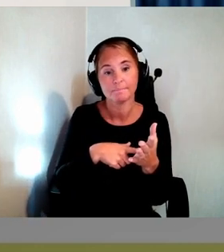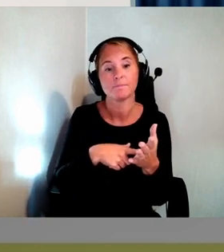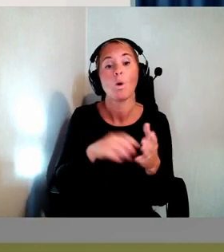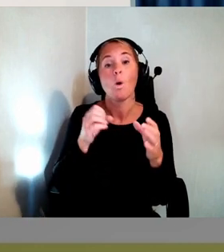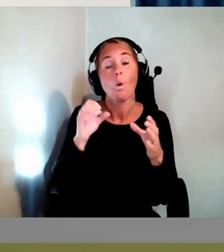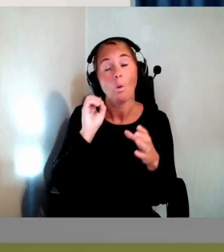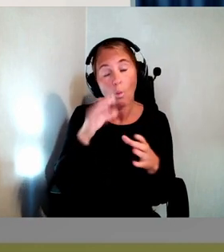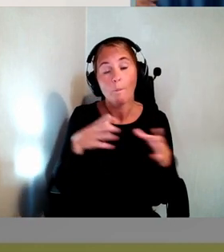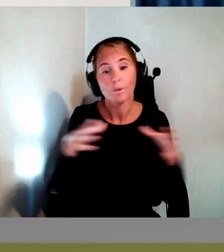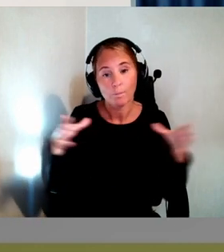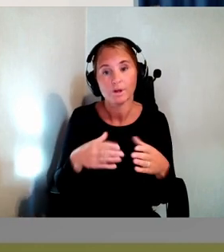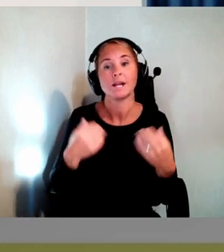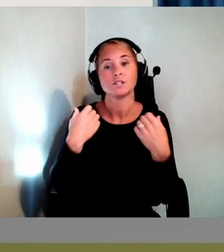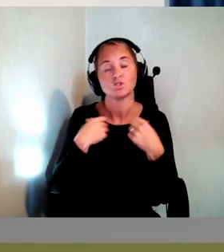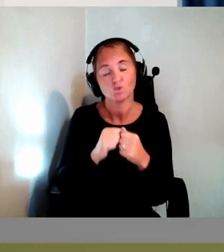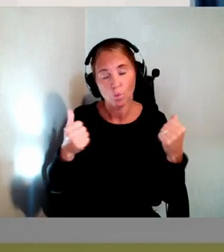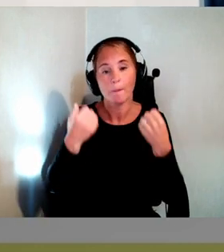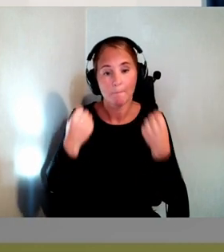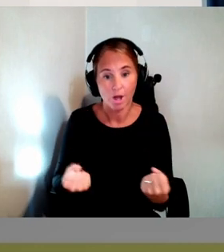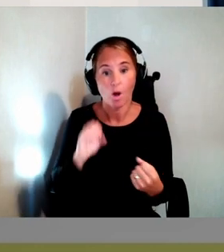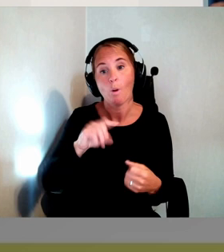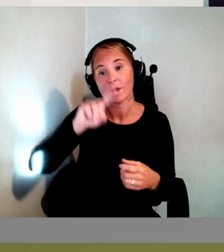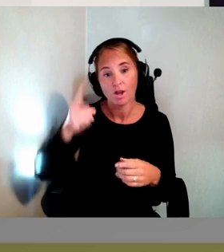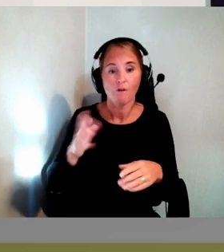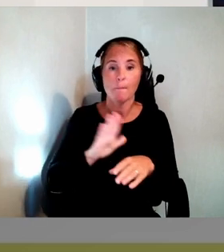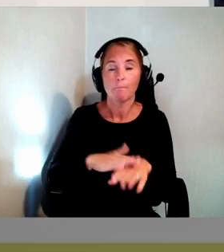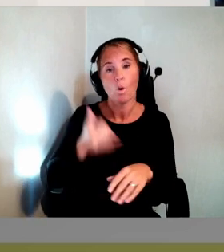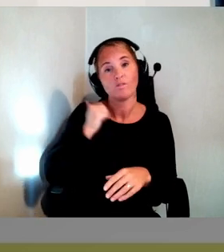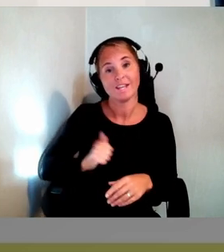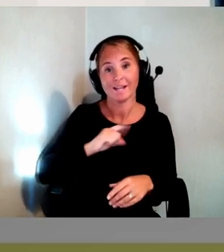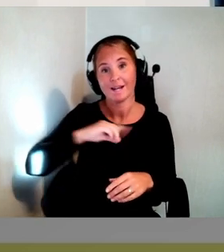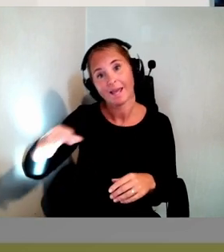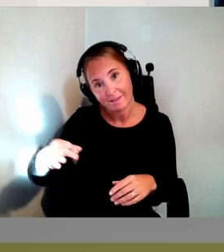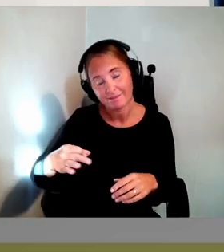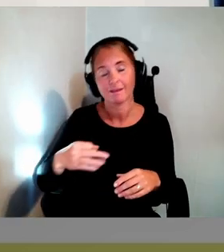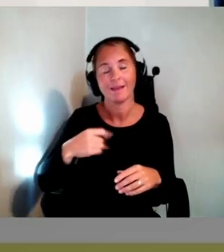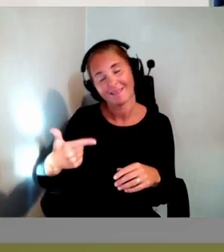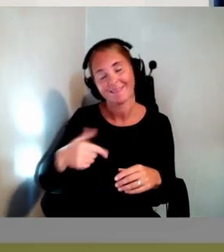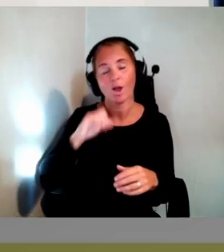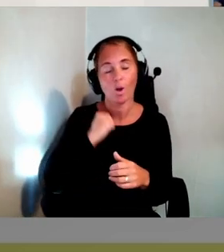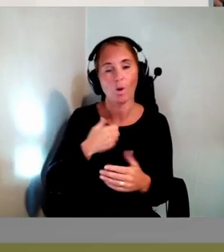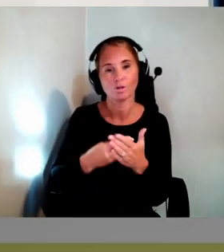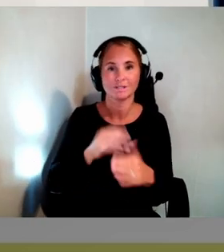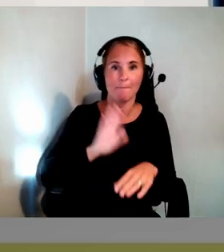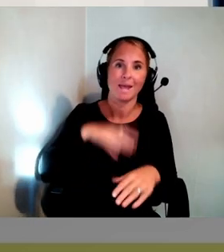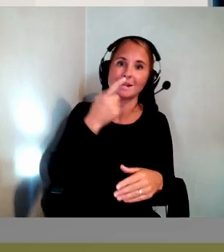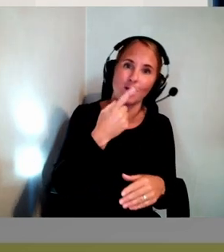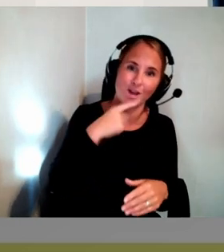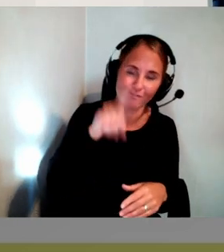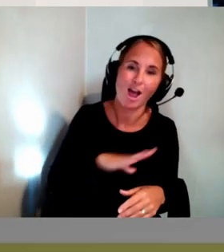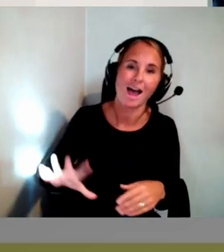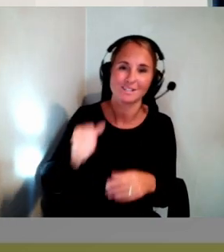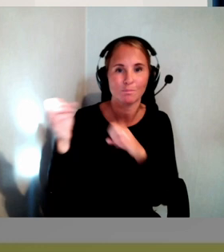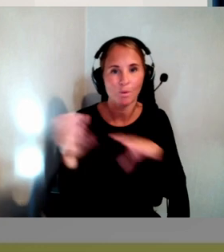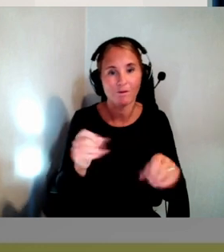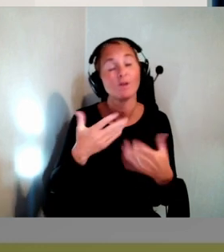kraven på tillgänglighet skulle vara helt uppenbart orimliga. Kosta enormt mycket mer än det smakar för alla som berörs. Då får man göra